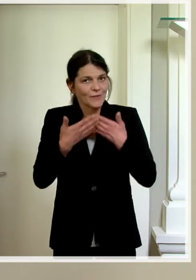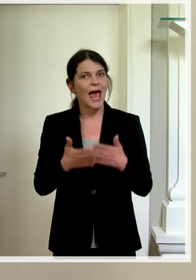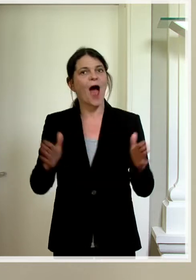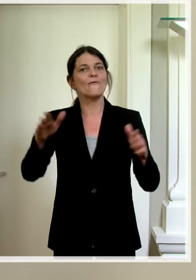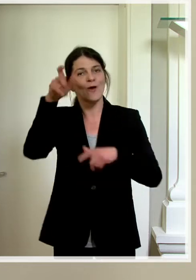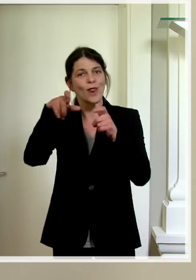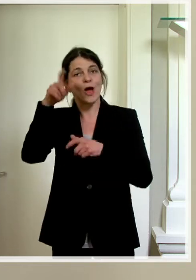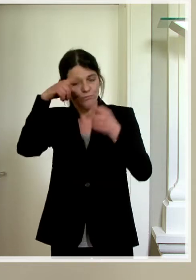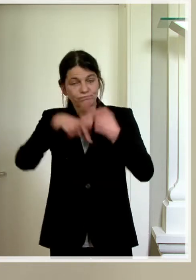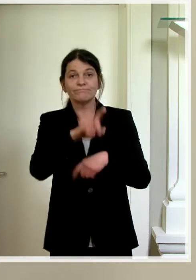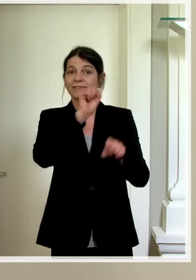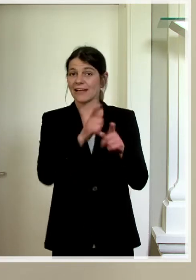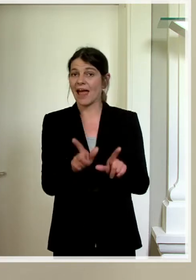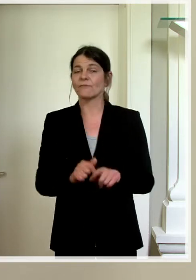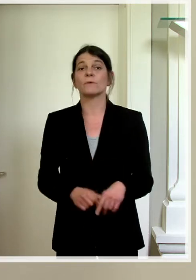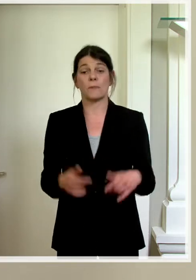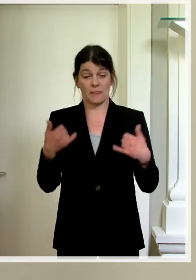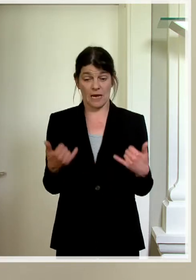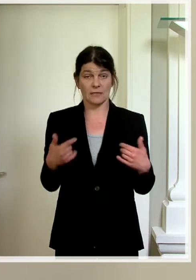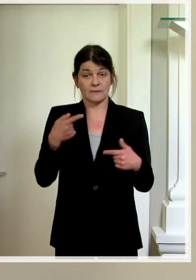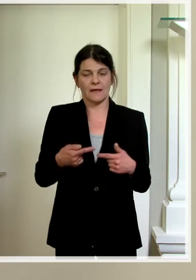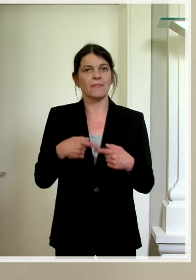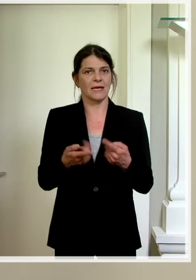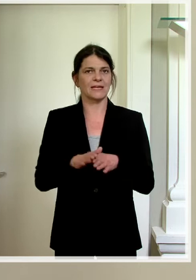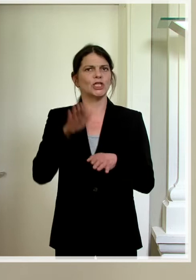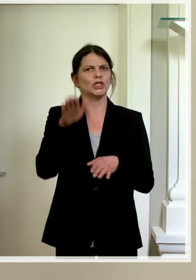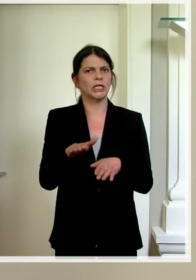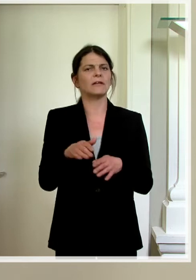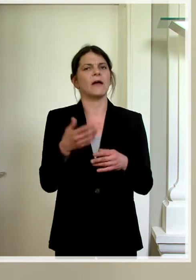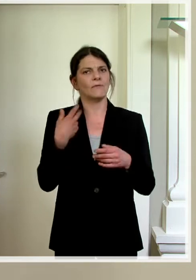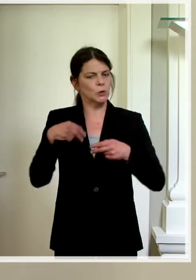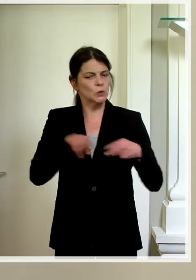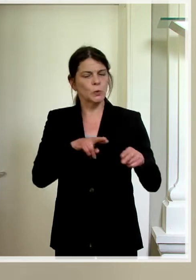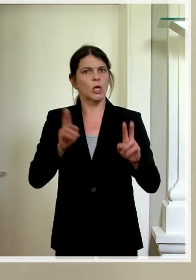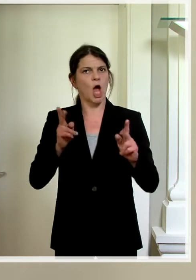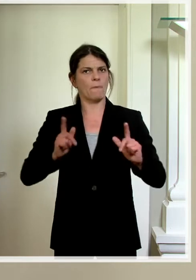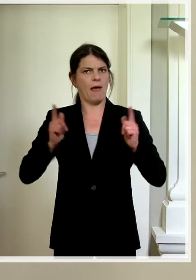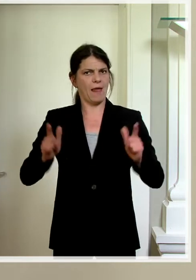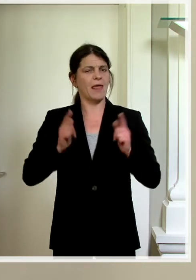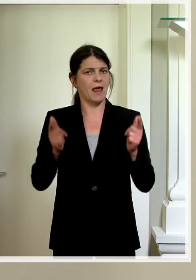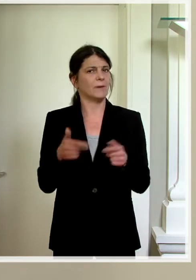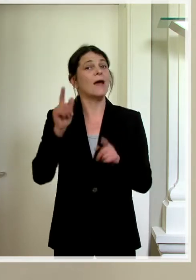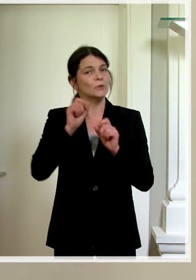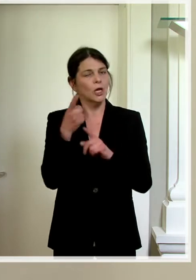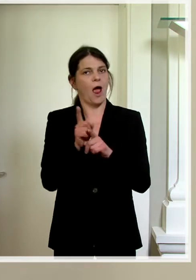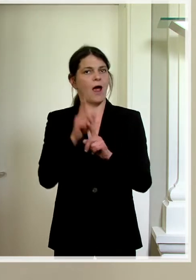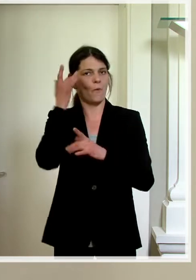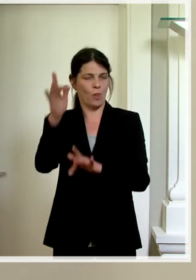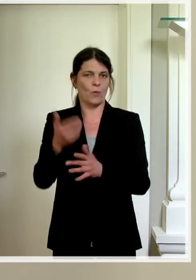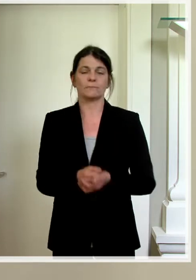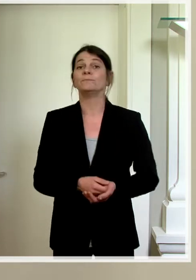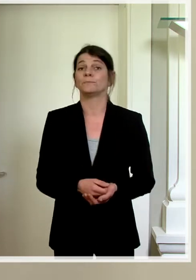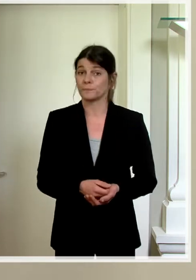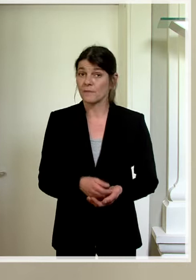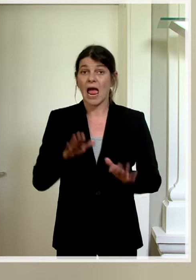Publikum öffnen durften, folgt nun ein nächster Schritt in Richtung Normalisierung des Kulturlebens. Ab dem